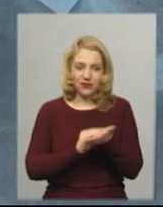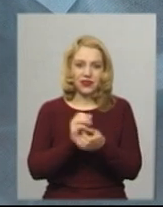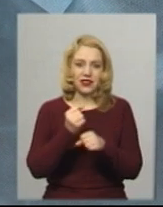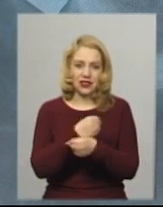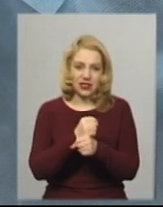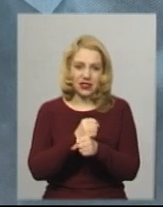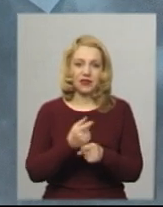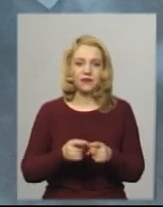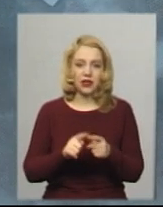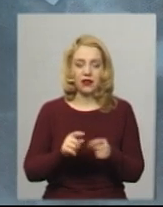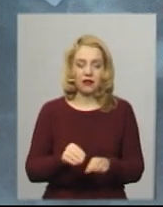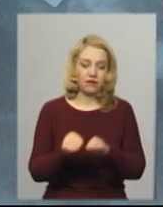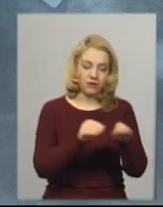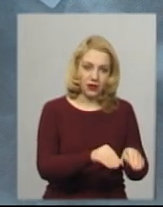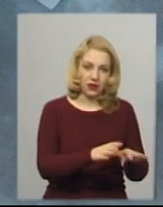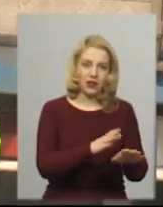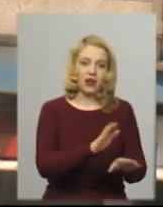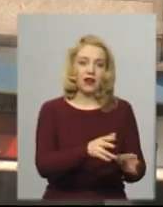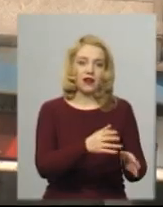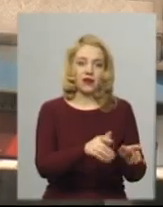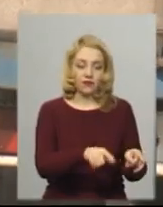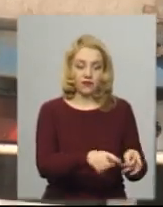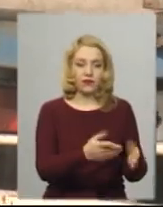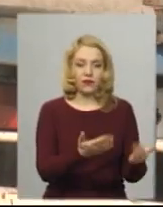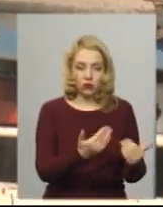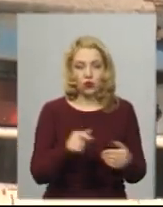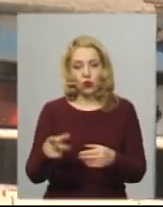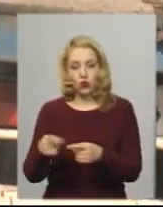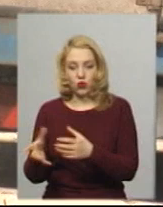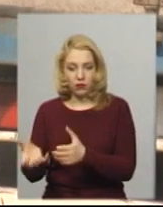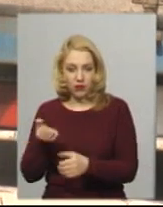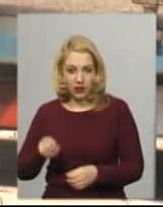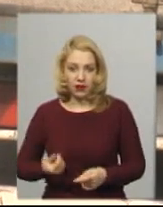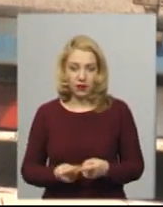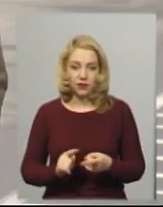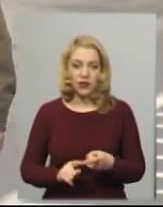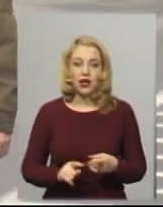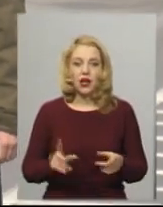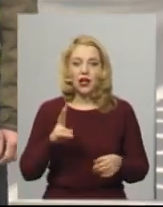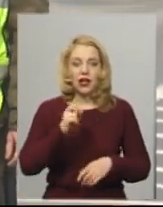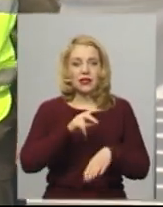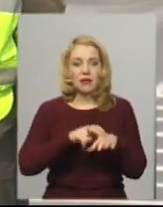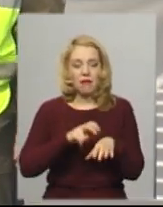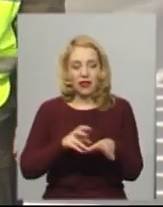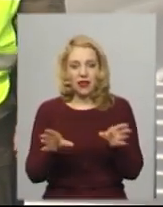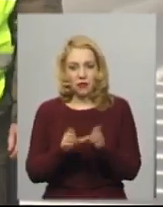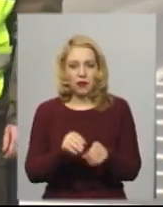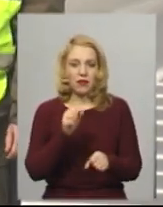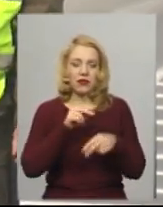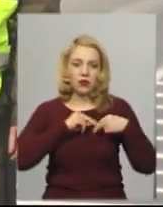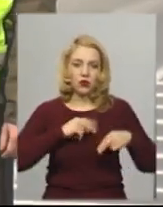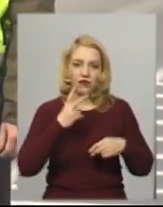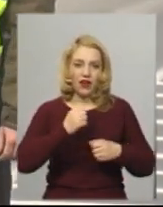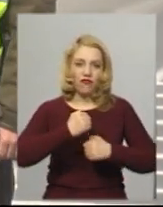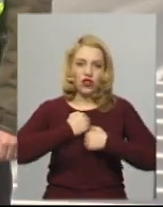відставляємо, беремо слідуючі, і так ми ними працюємо. Спільно з працівниками поліції та медиками на плекпастах працюють по два військовослужбовці